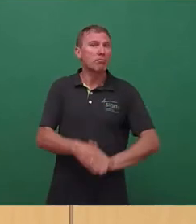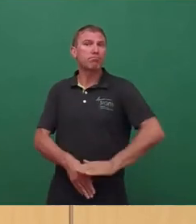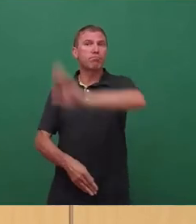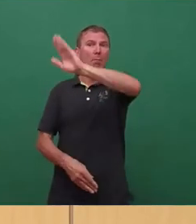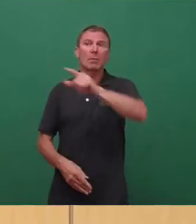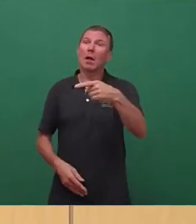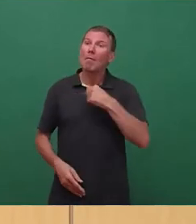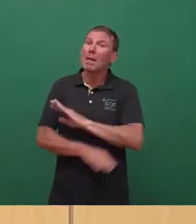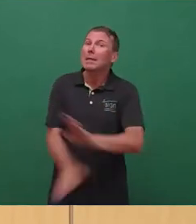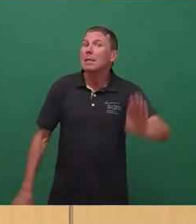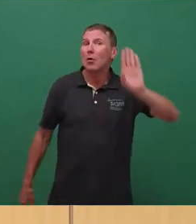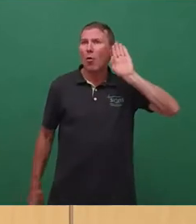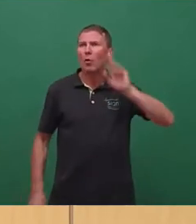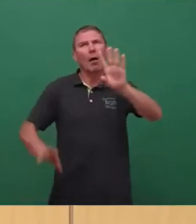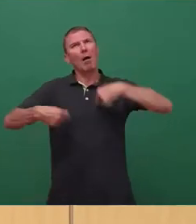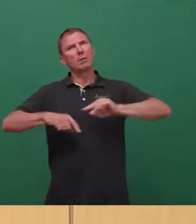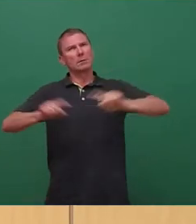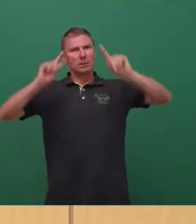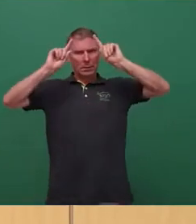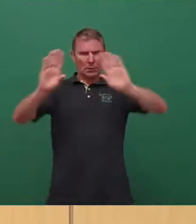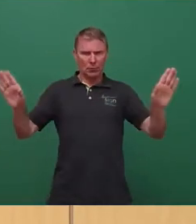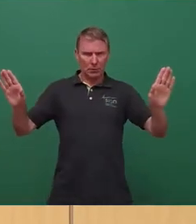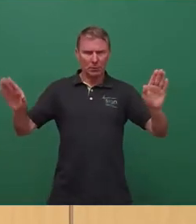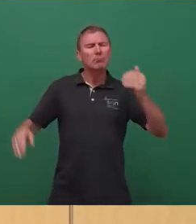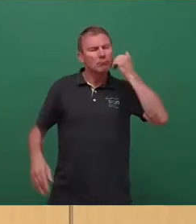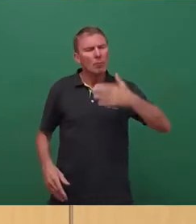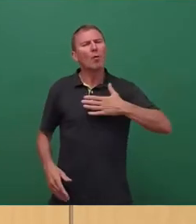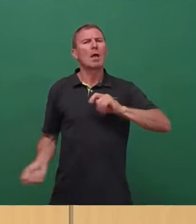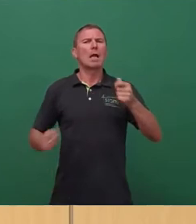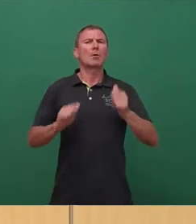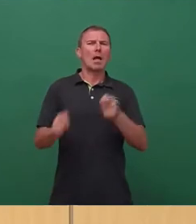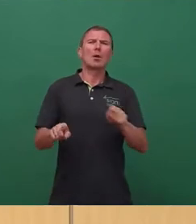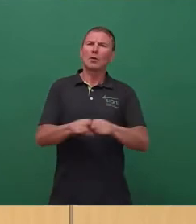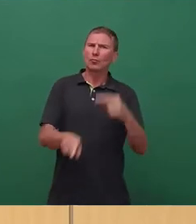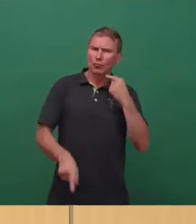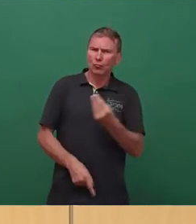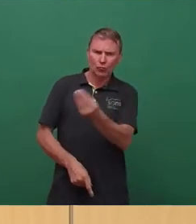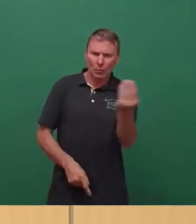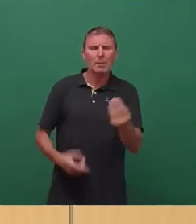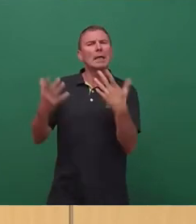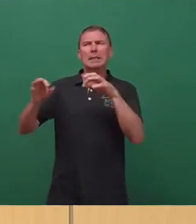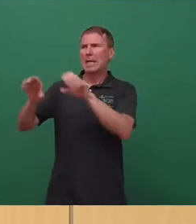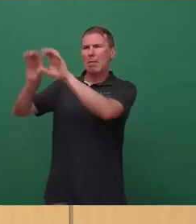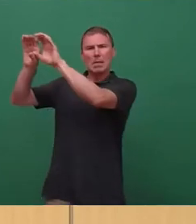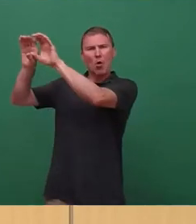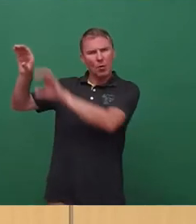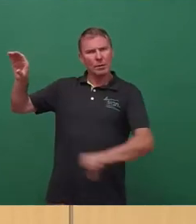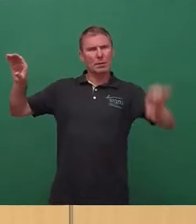das habe ich aber nicht gewusst. Okay, stimmen Sie unserem Änderungsantrag zu. Dann werden 10 Millionen, die wir...